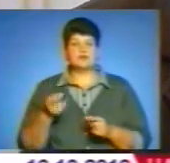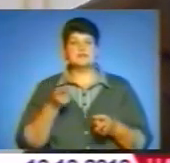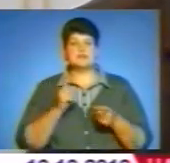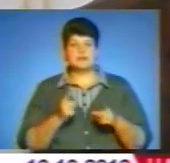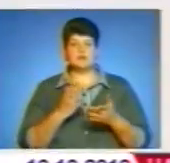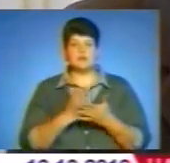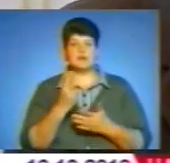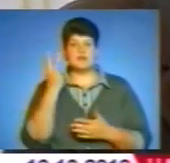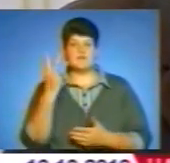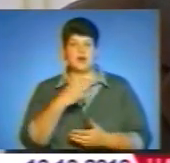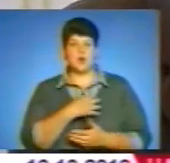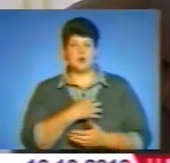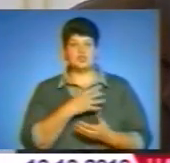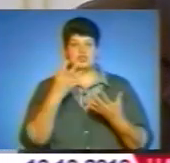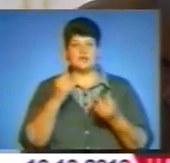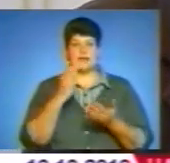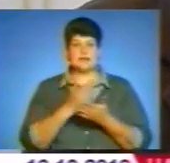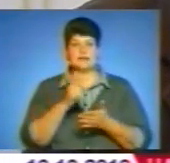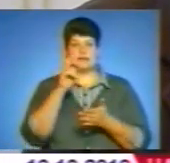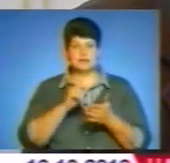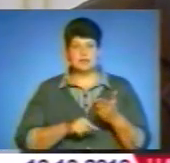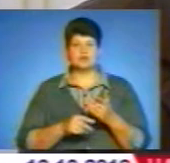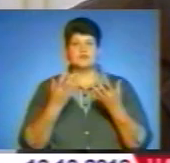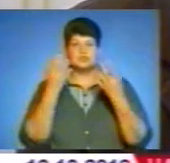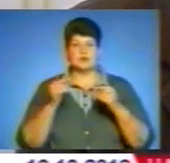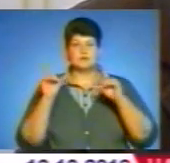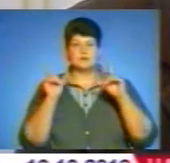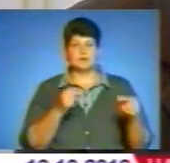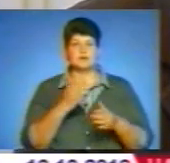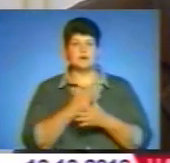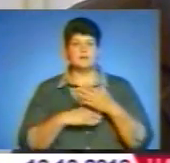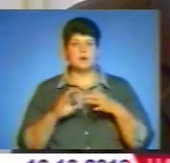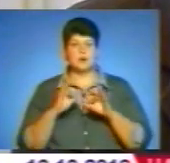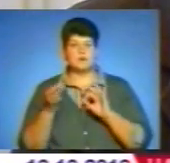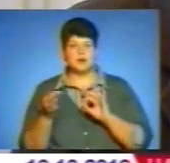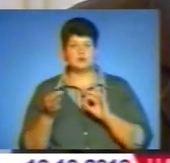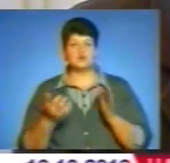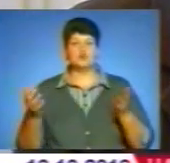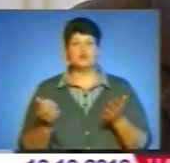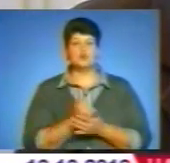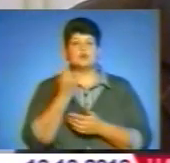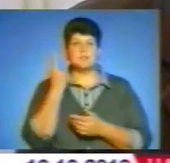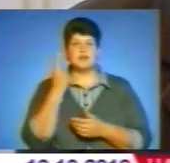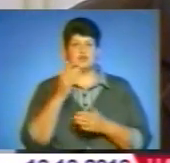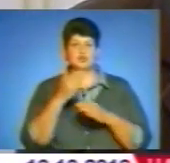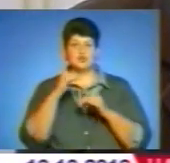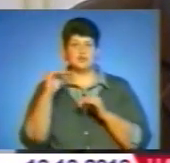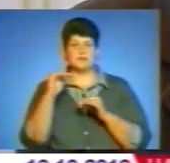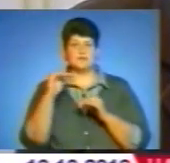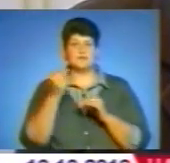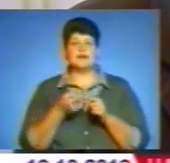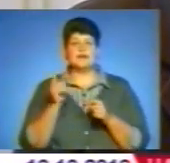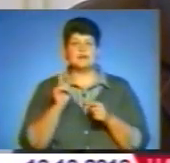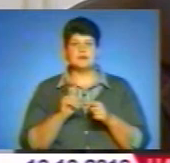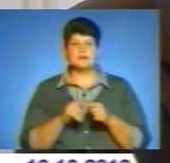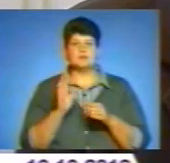заслуги першої і другої ступені. От, я думаю, Іван Скворло, це дійсно, що вже має два ордена. Ще є надія, що він